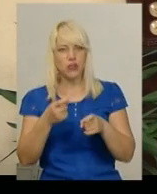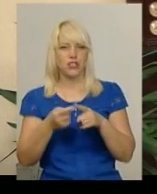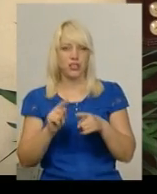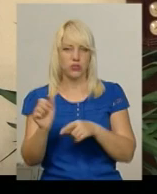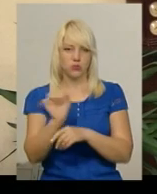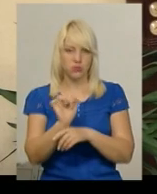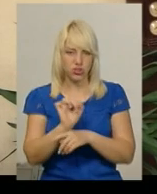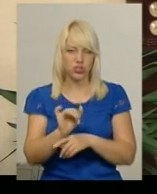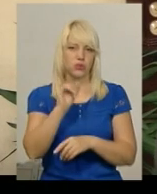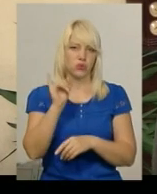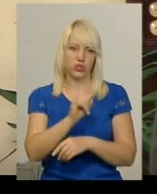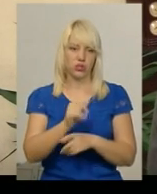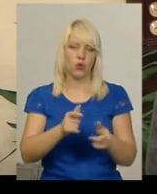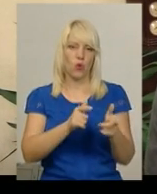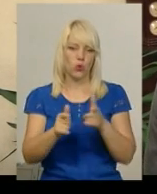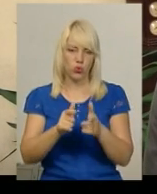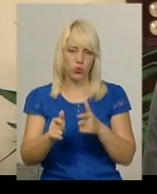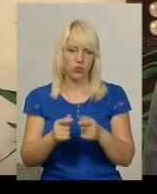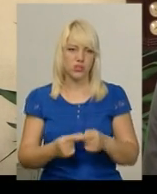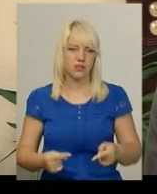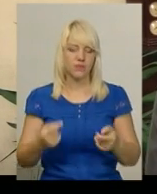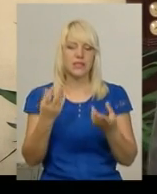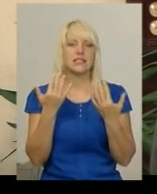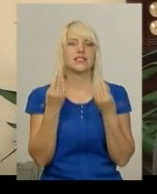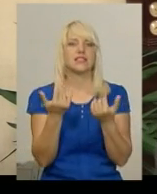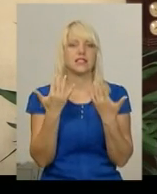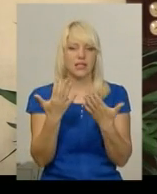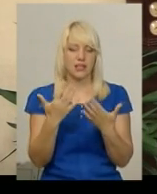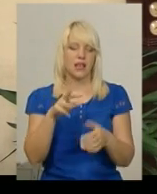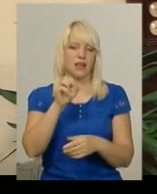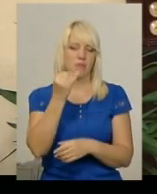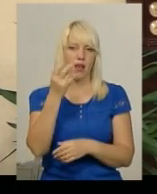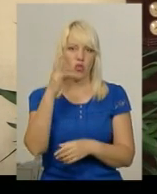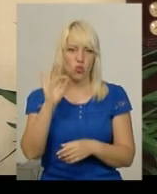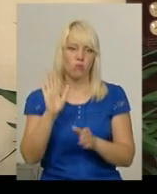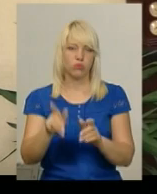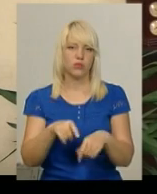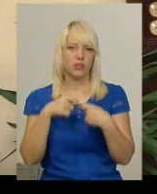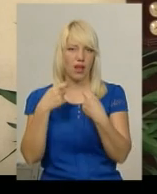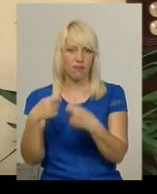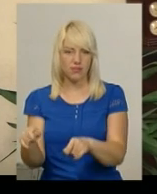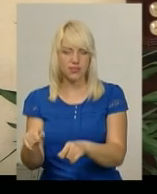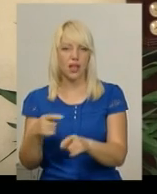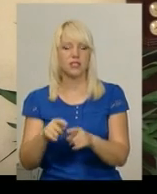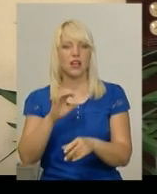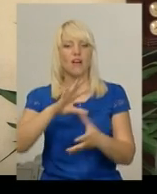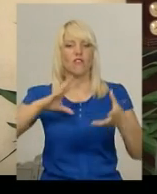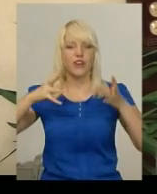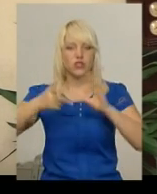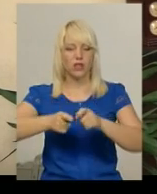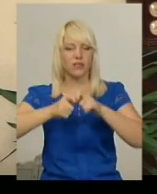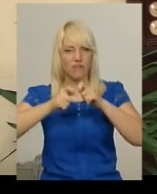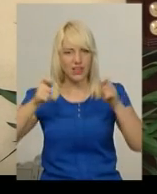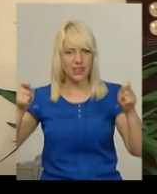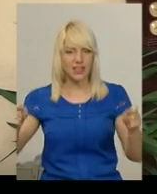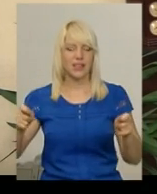готується його визначення вартості і майно перейде на реалізацію. В результаті відкритих торгів в